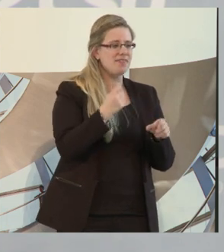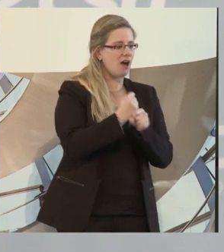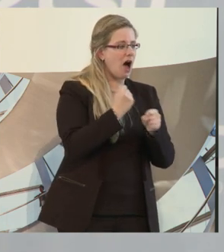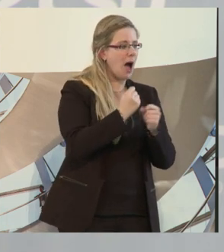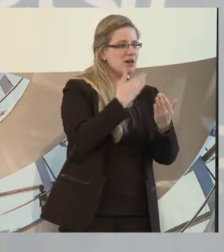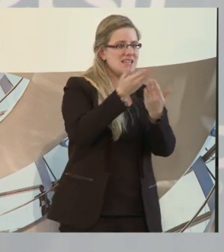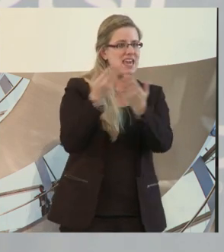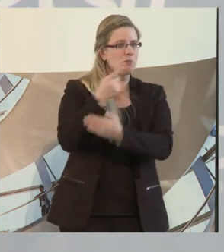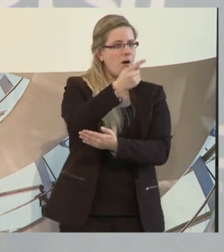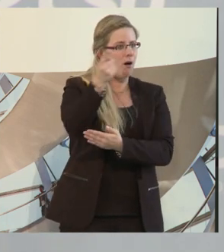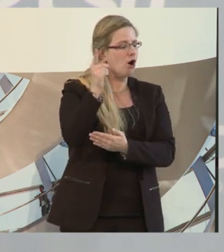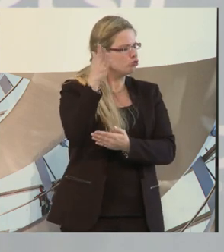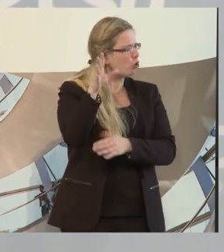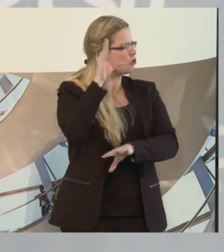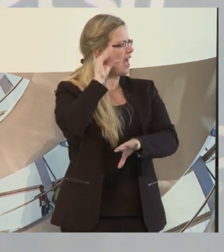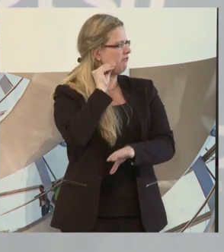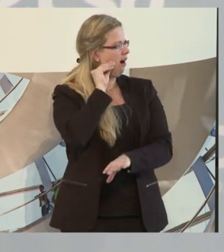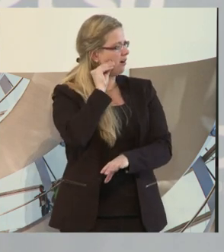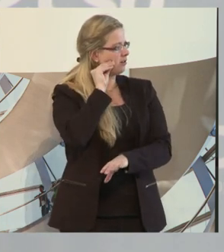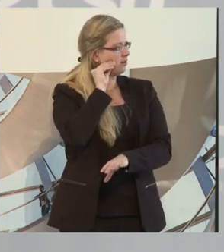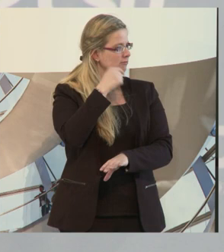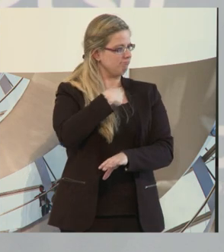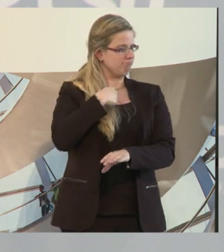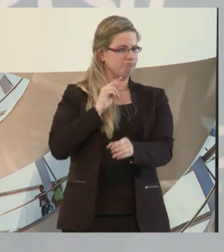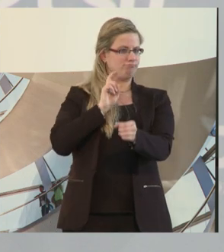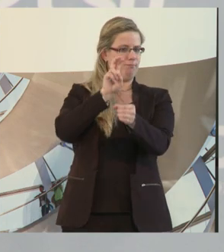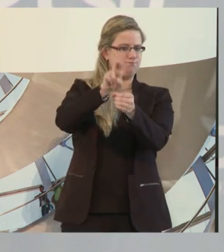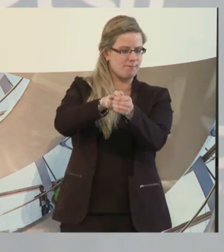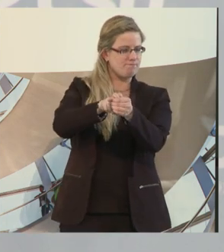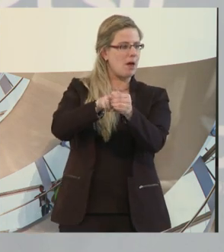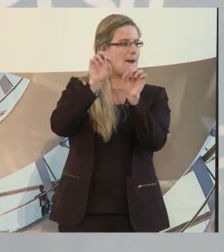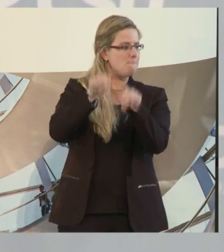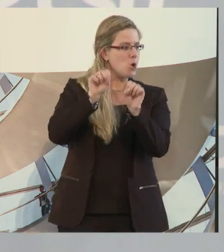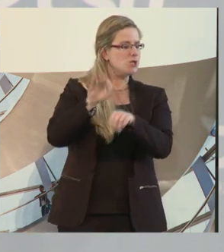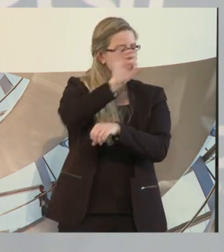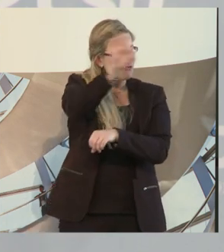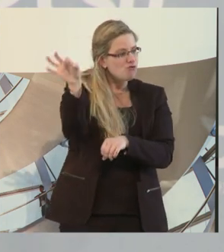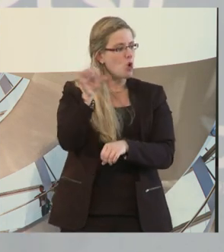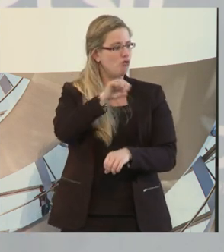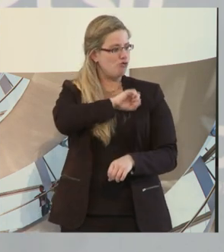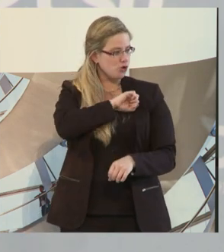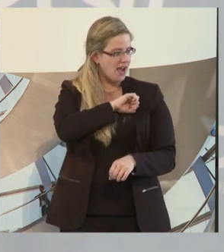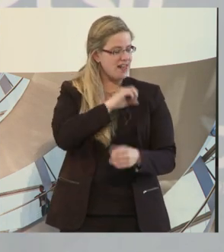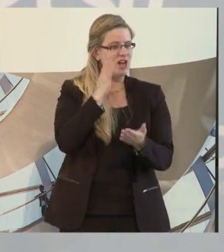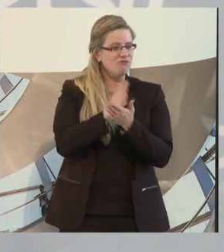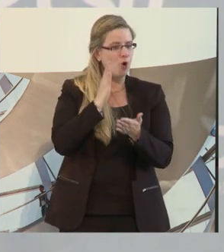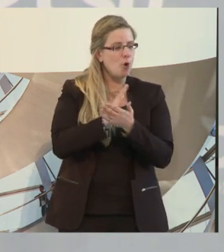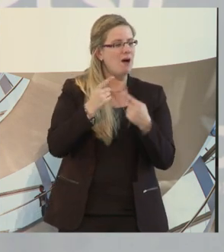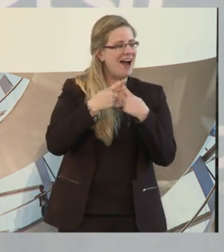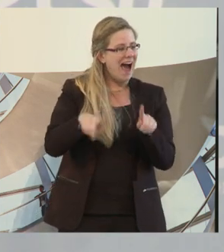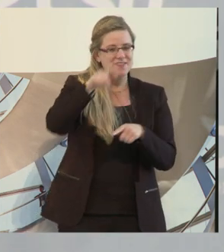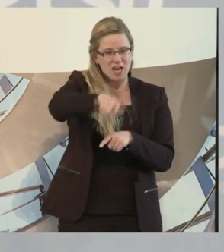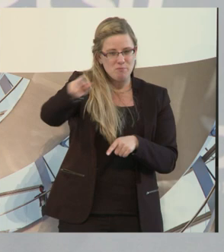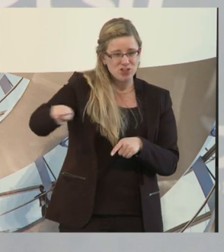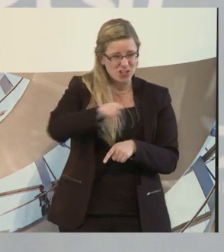herumgesprochen, dass wenn wir irgendwo einsteigen, dass sie möglicherweise davon auch profitieren, weil sie auch andere Menschen mit einem Defizit bei